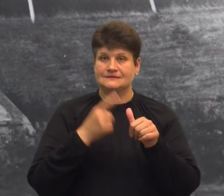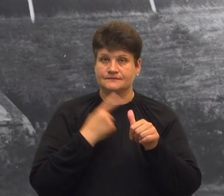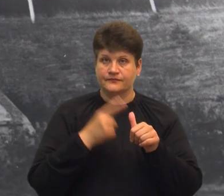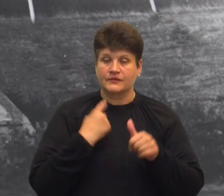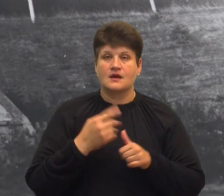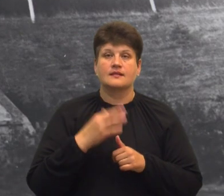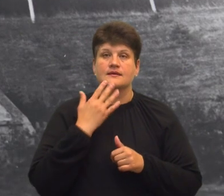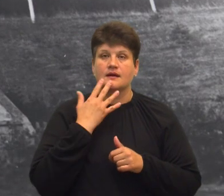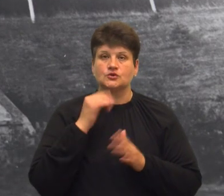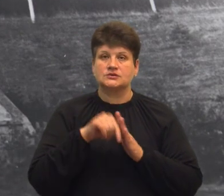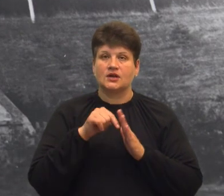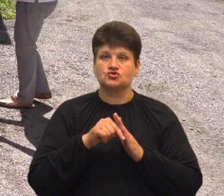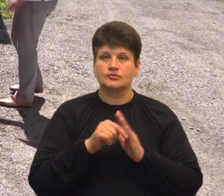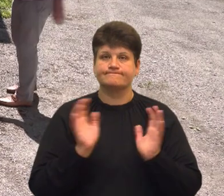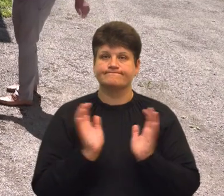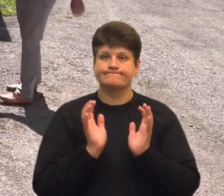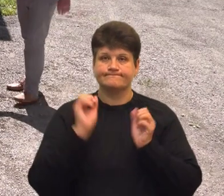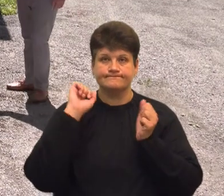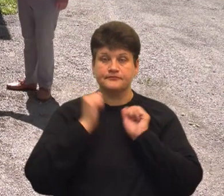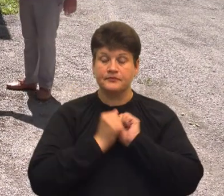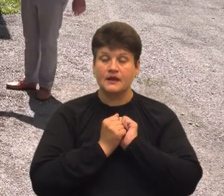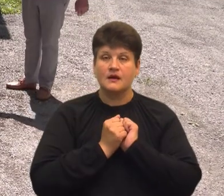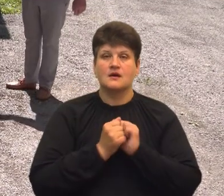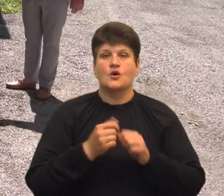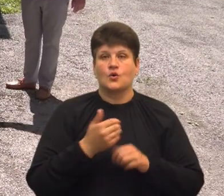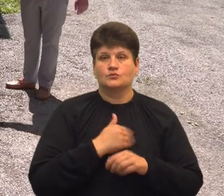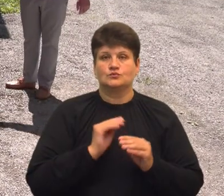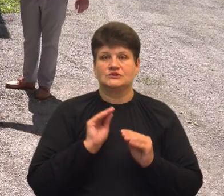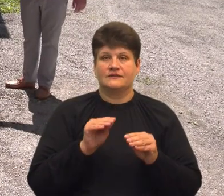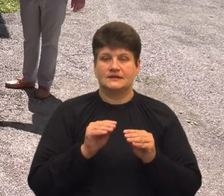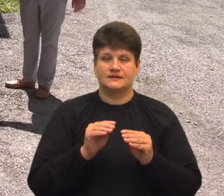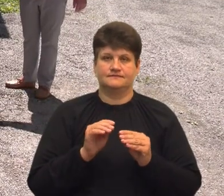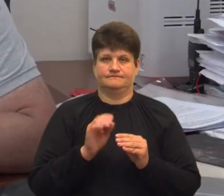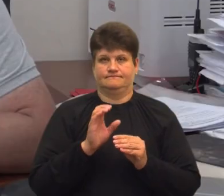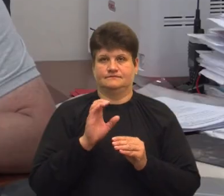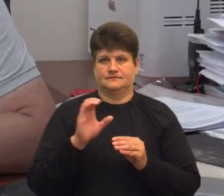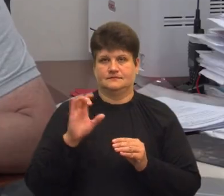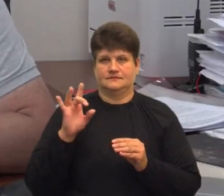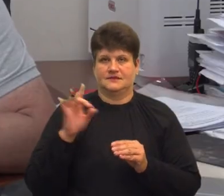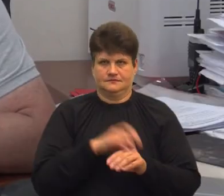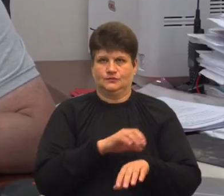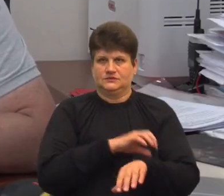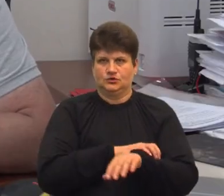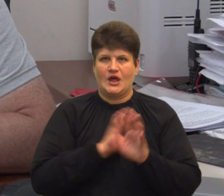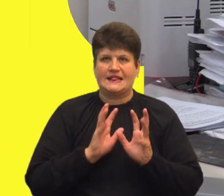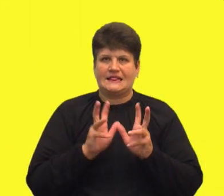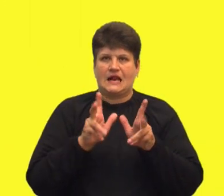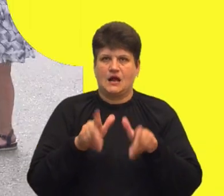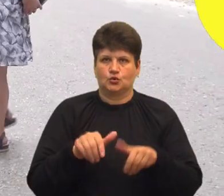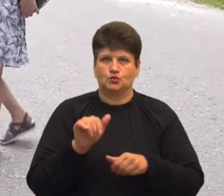У Гусятині планують встановити пам'ятник радянському трактору «Універсал-2». Як ставляться до цього місцеві та що каже влада?